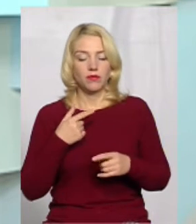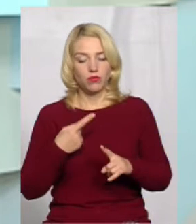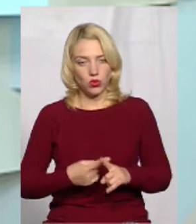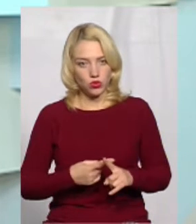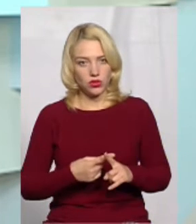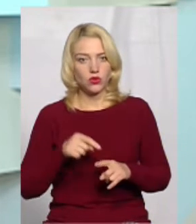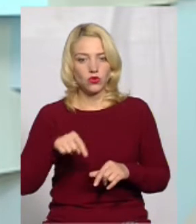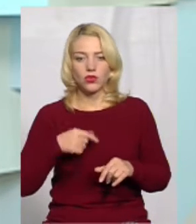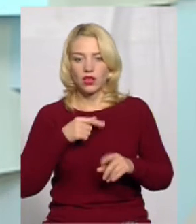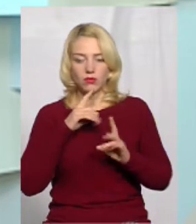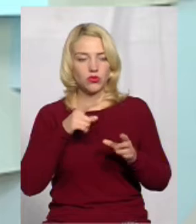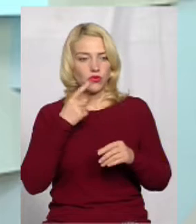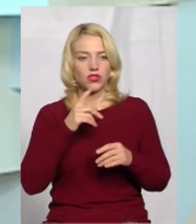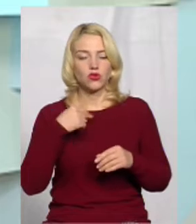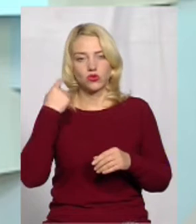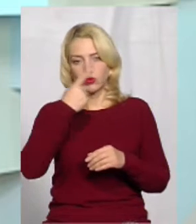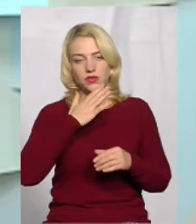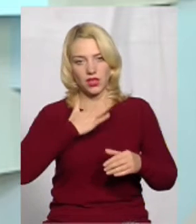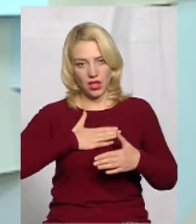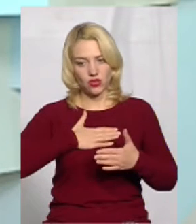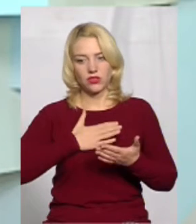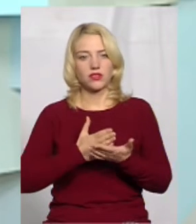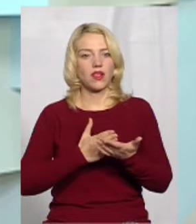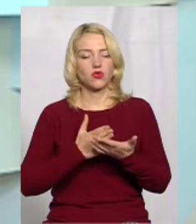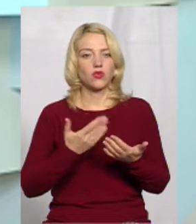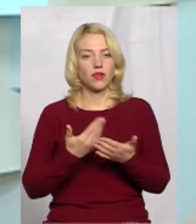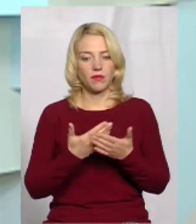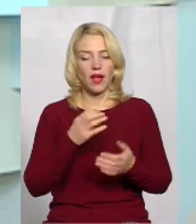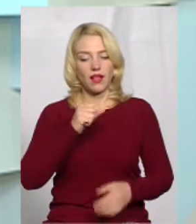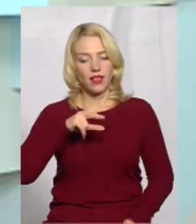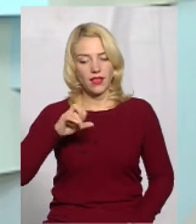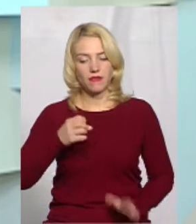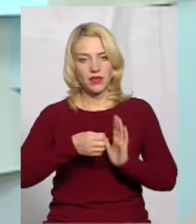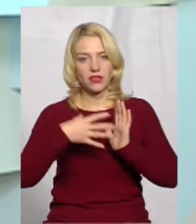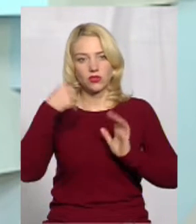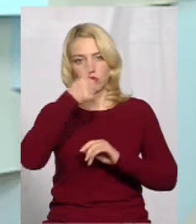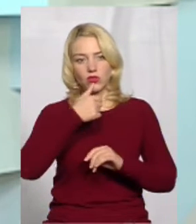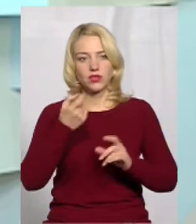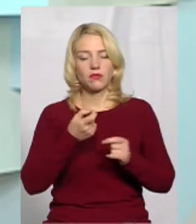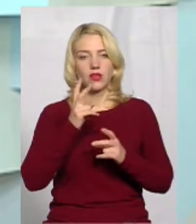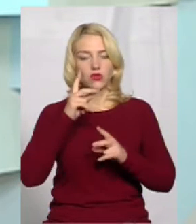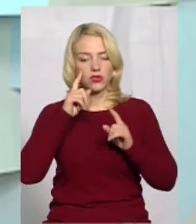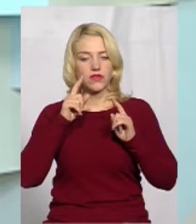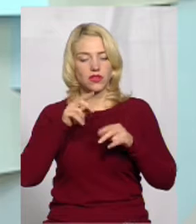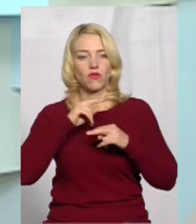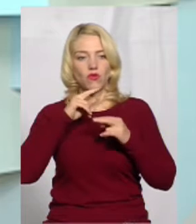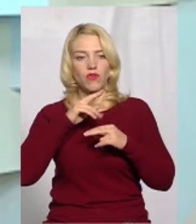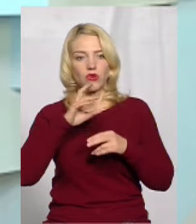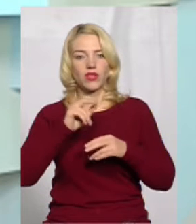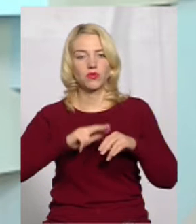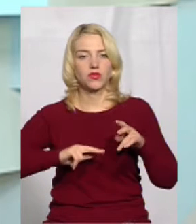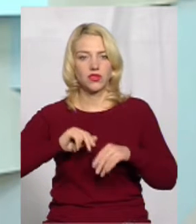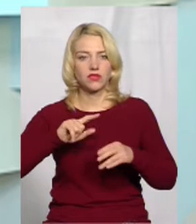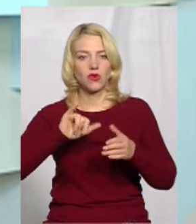говорити, що це там особисто наша заслуга, але в 15-му році мало хто звертав увагу на будівництво в місті